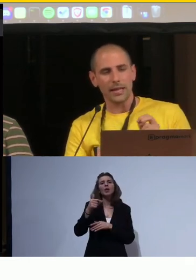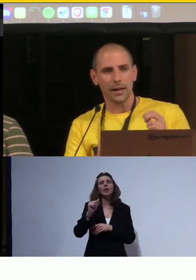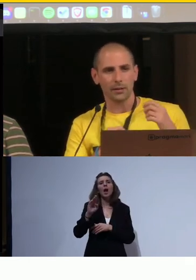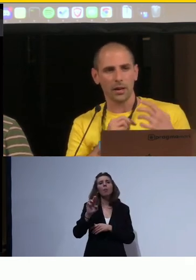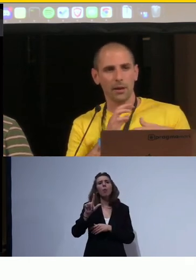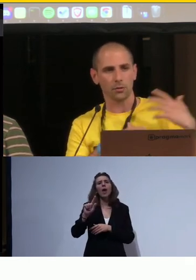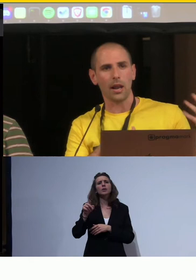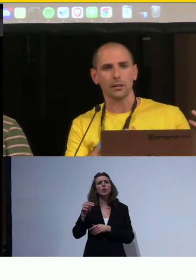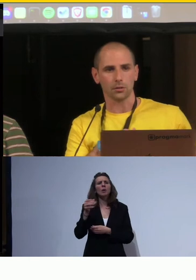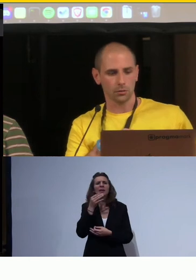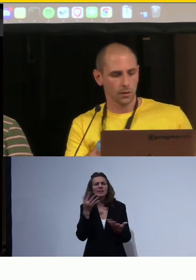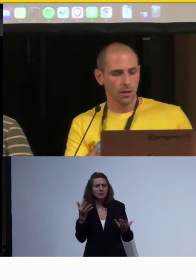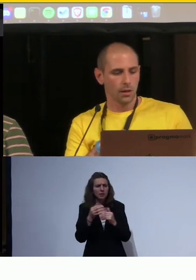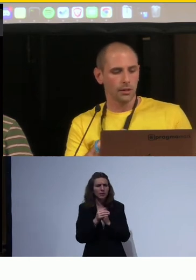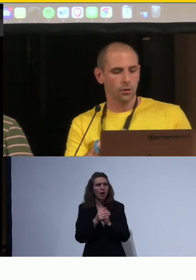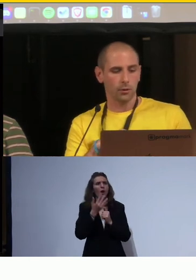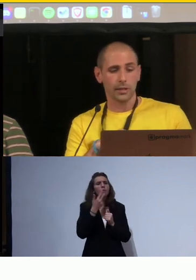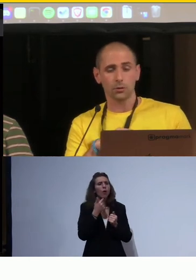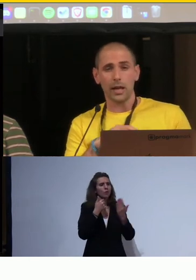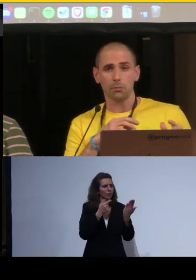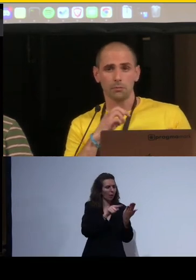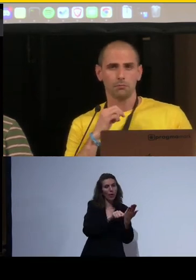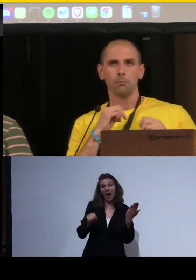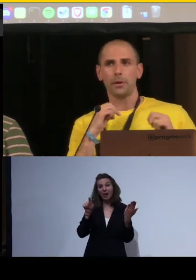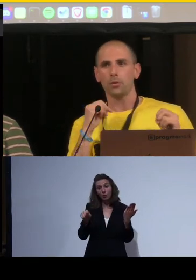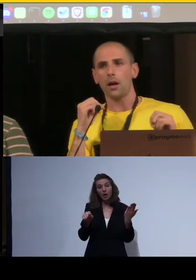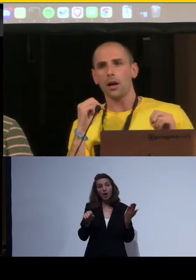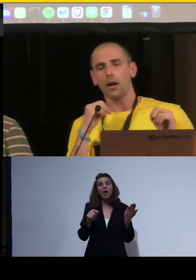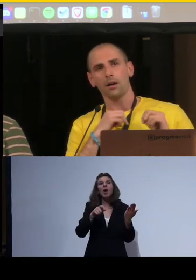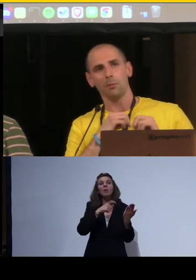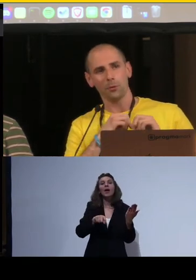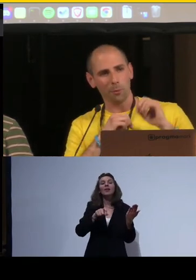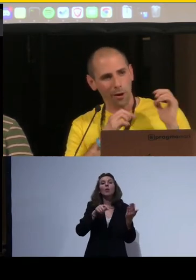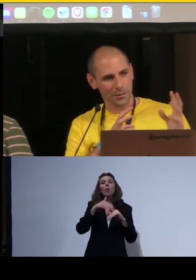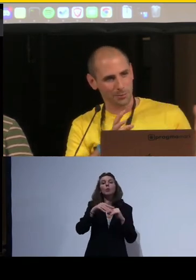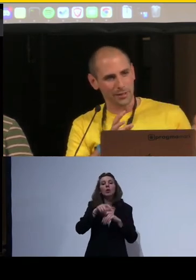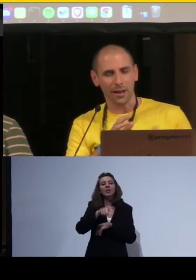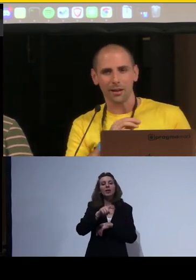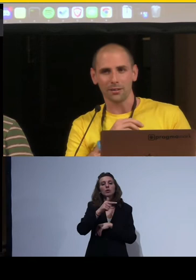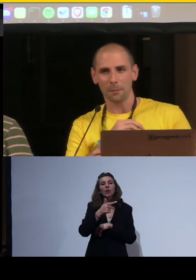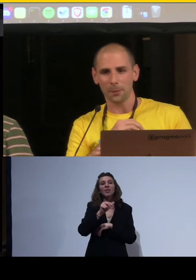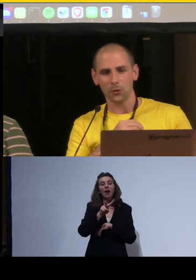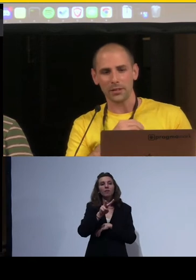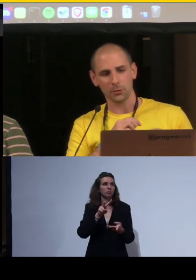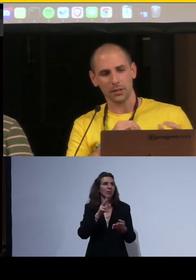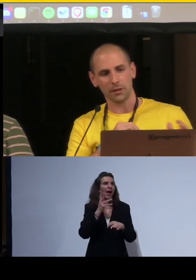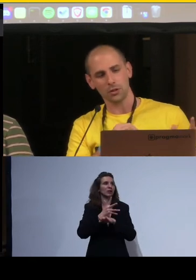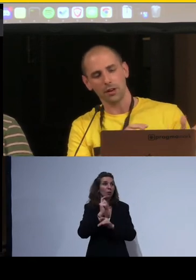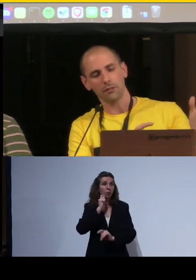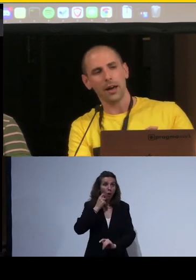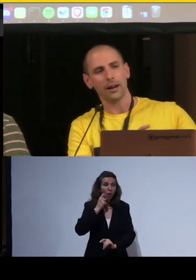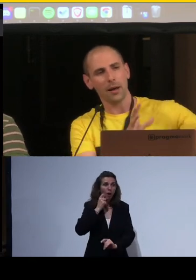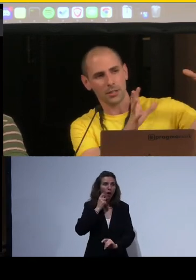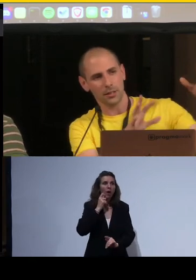che passare da un elemento all'altro, in teoria col tasto Tab, per una buona accessibilità, dovresti poter